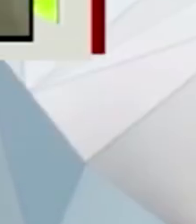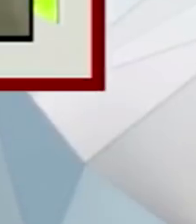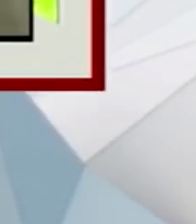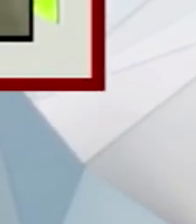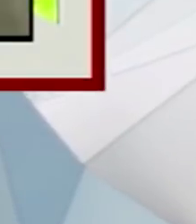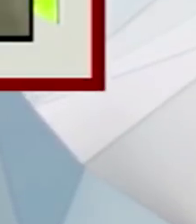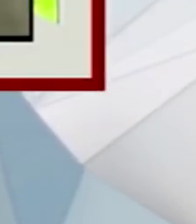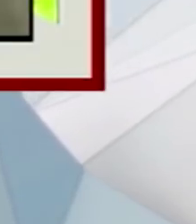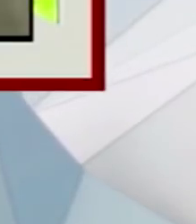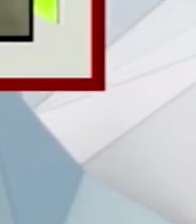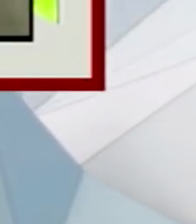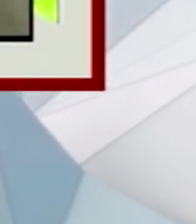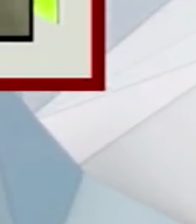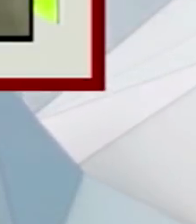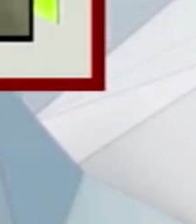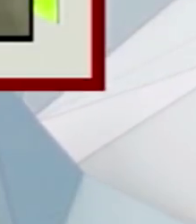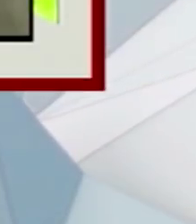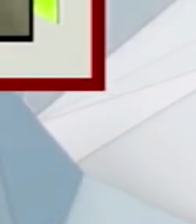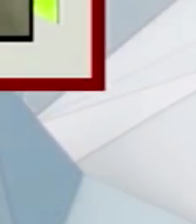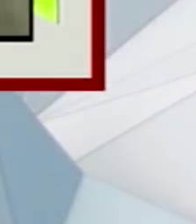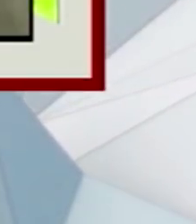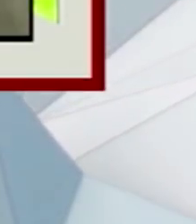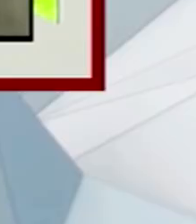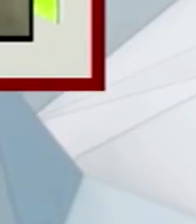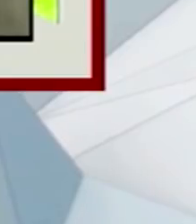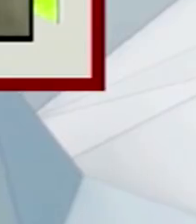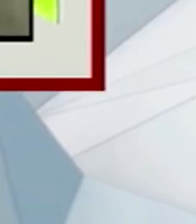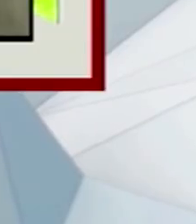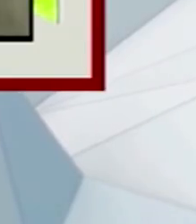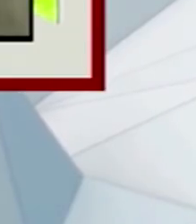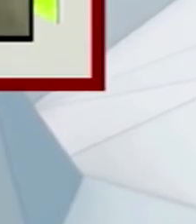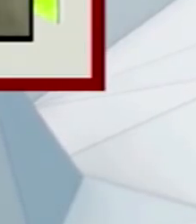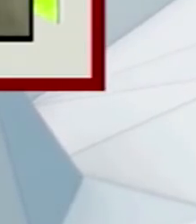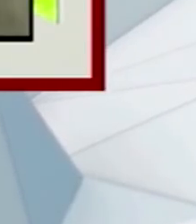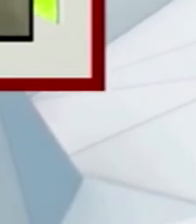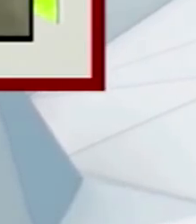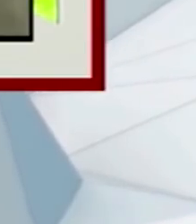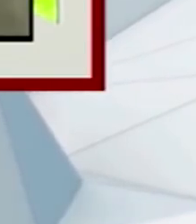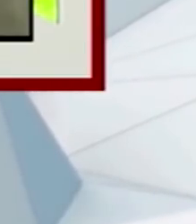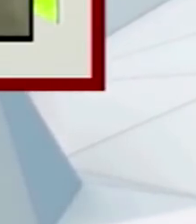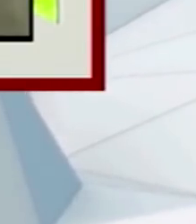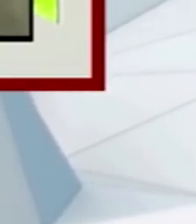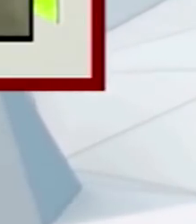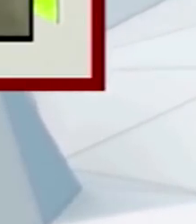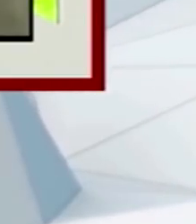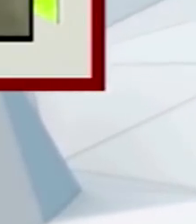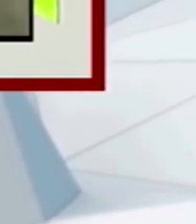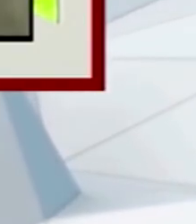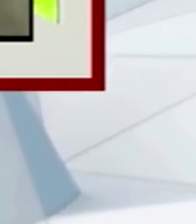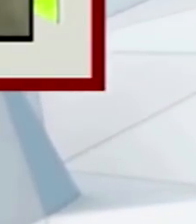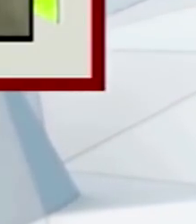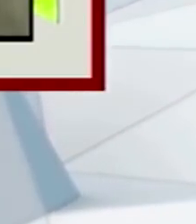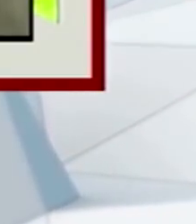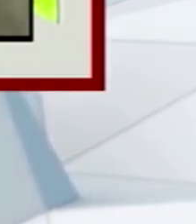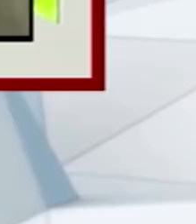Ако не добиме препорака за датум, ќе имаме много дискусија кој е крив за шо